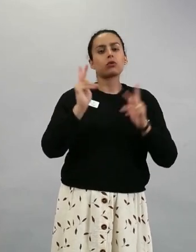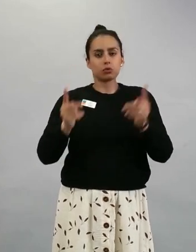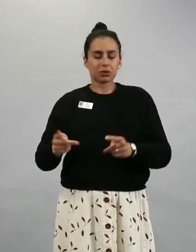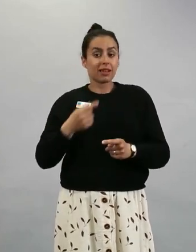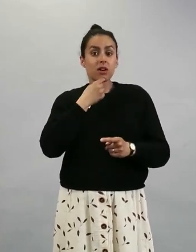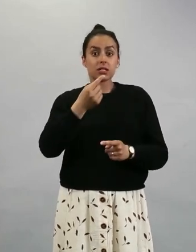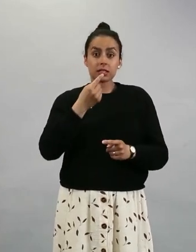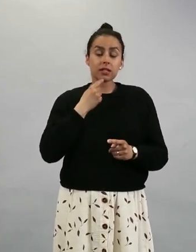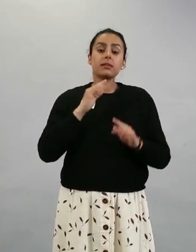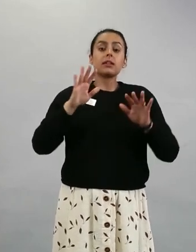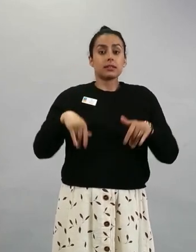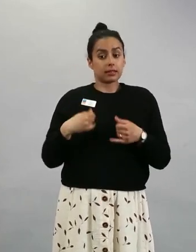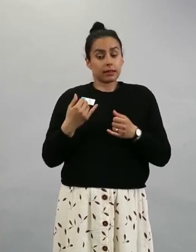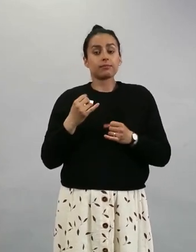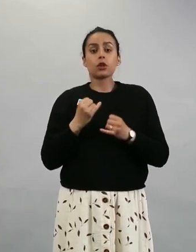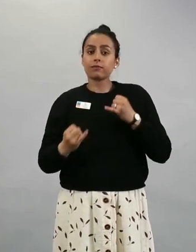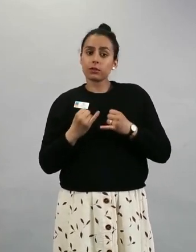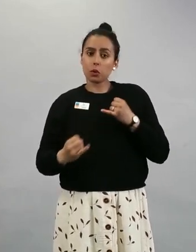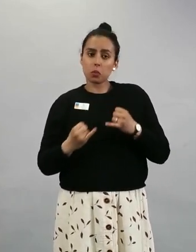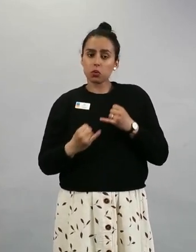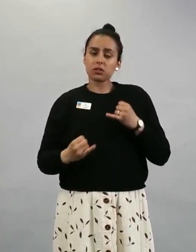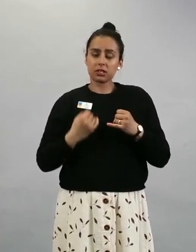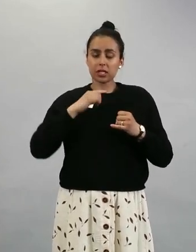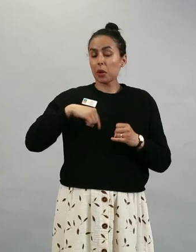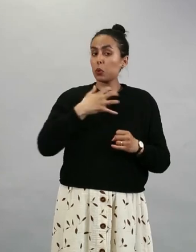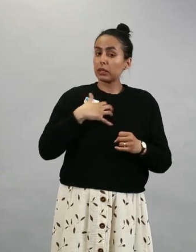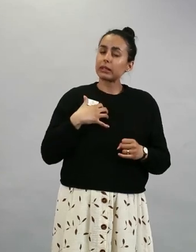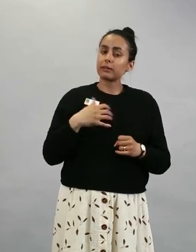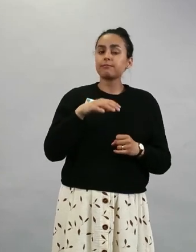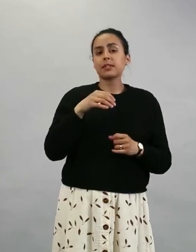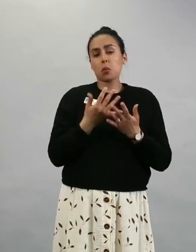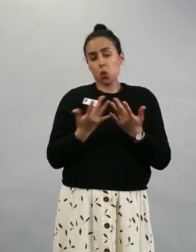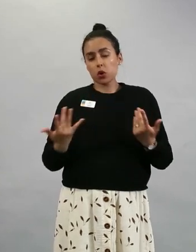jäljellä oleva aika yksittäisten kysymysten läpikäymiseen.